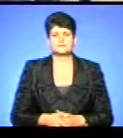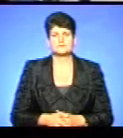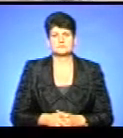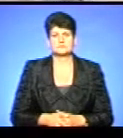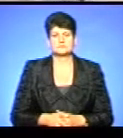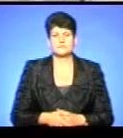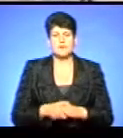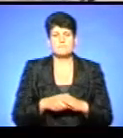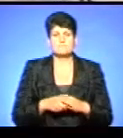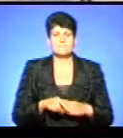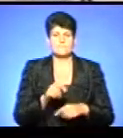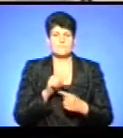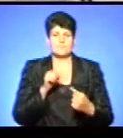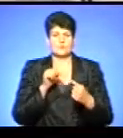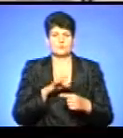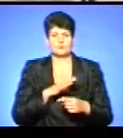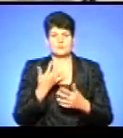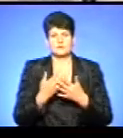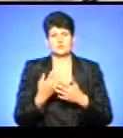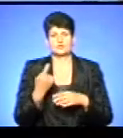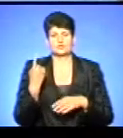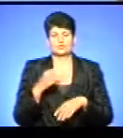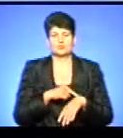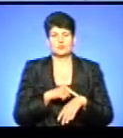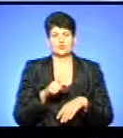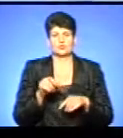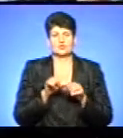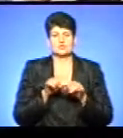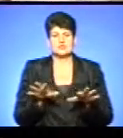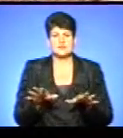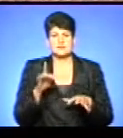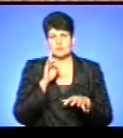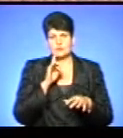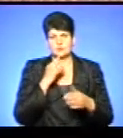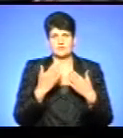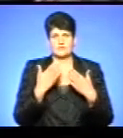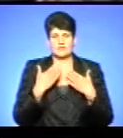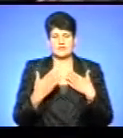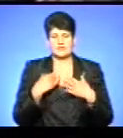Протест тривав приблизно годину. Люди розійшлися після спілкування із патрульними поліцейськими.